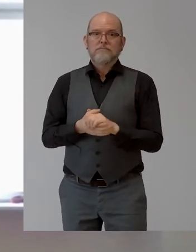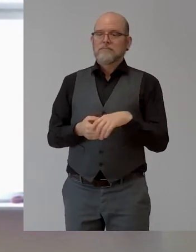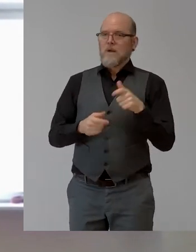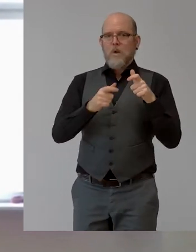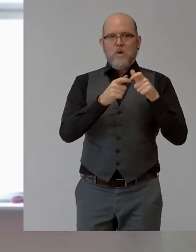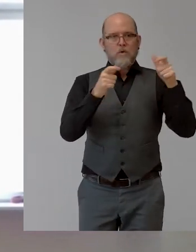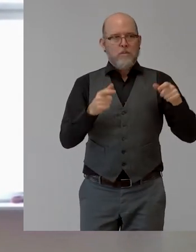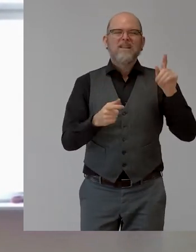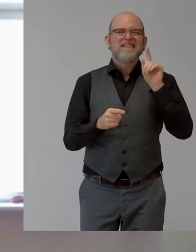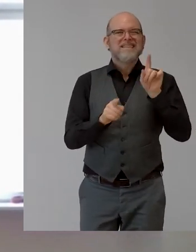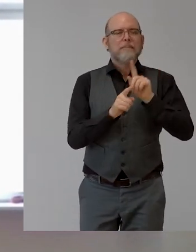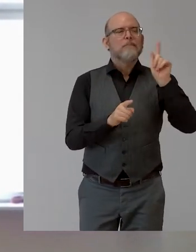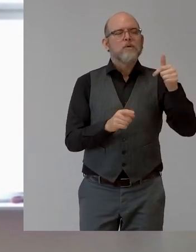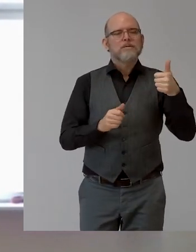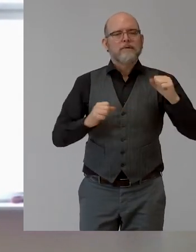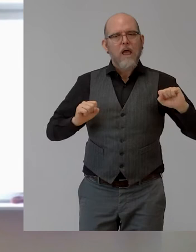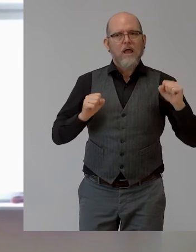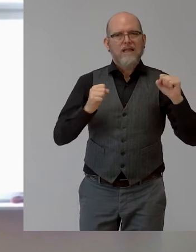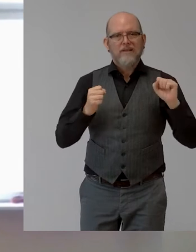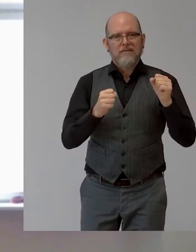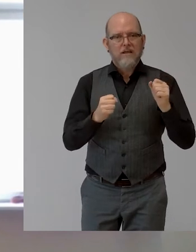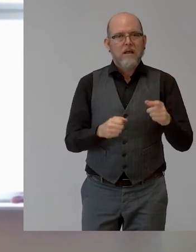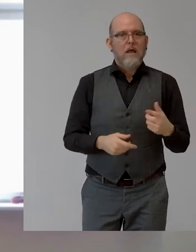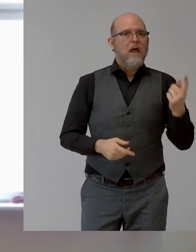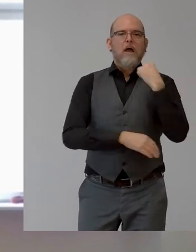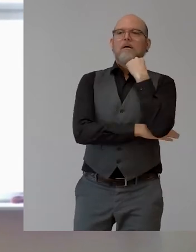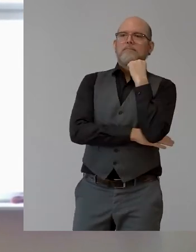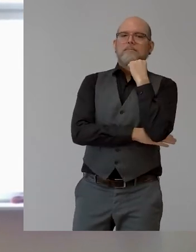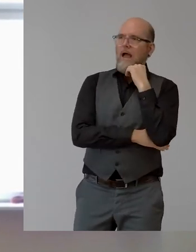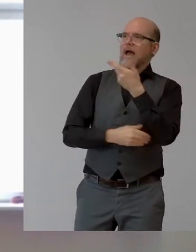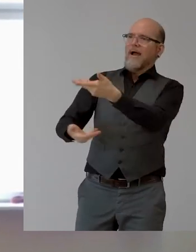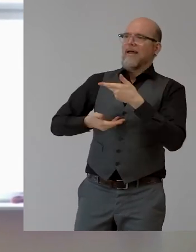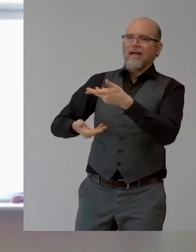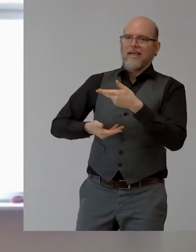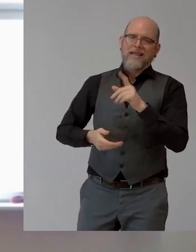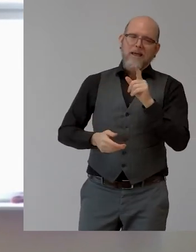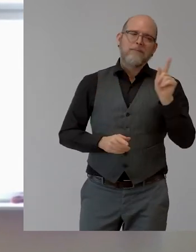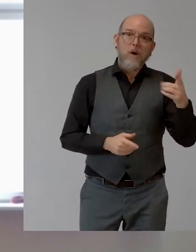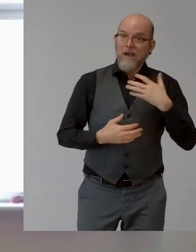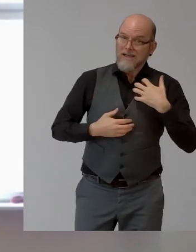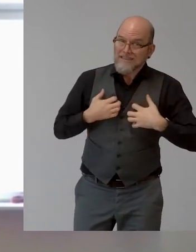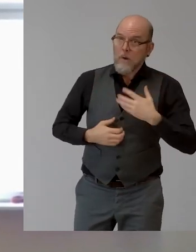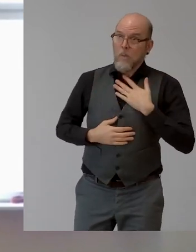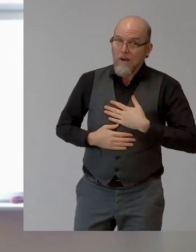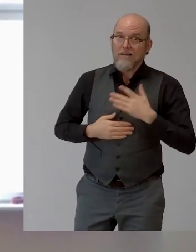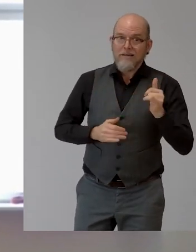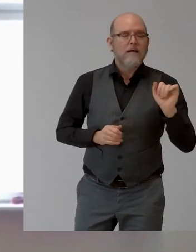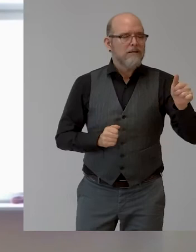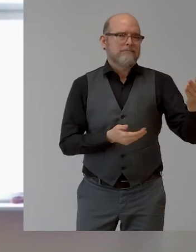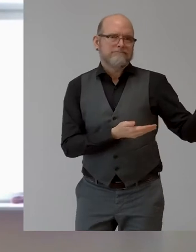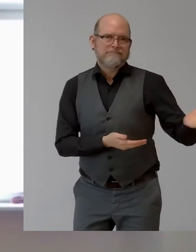halt schon auch darum, das ist auch etwas, was uns immer wieder rückgemeldet wird, wer nicht einen Grad der Behinderung von 50 Prozent